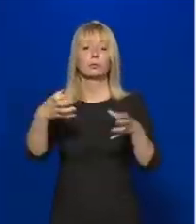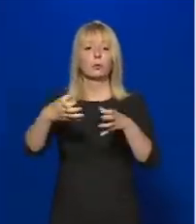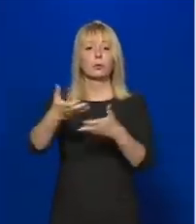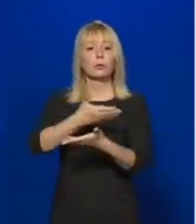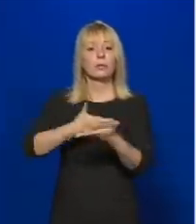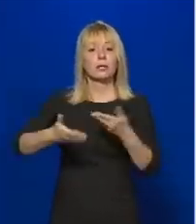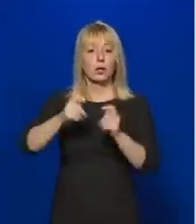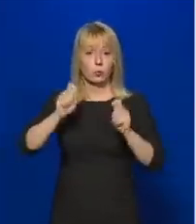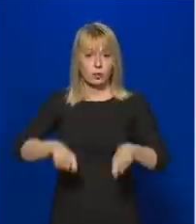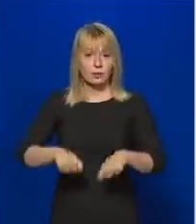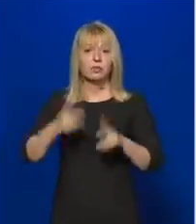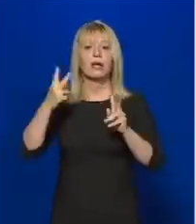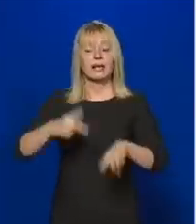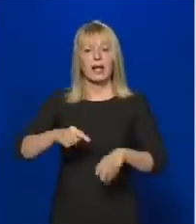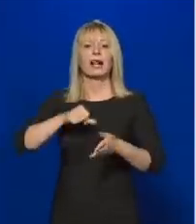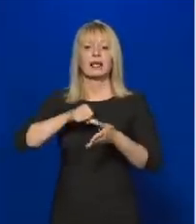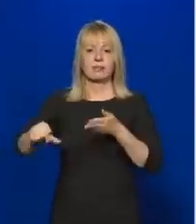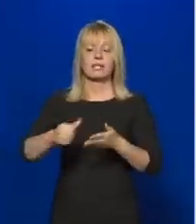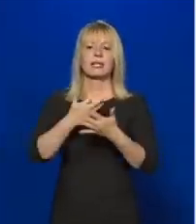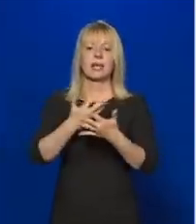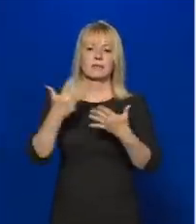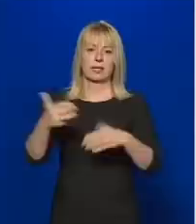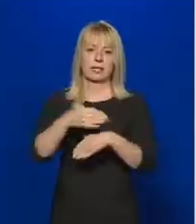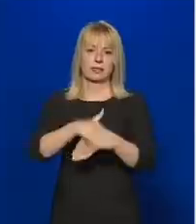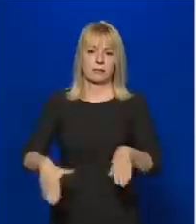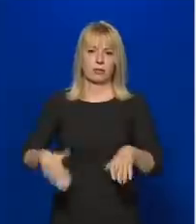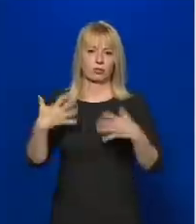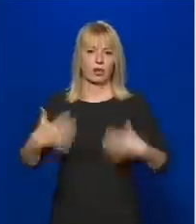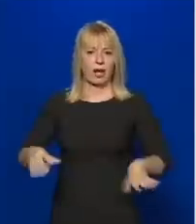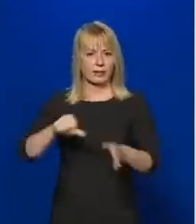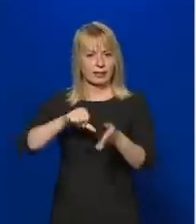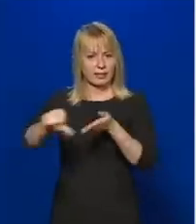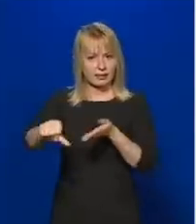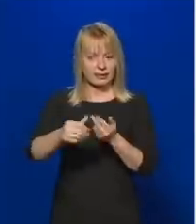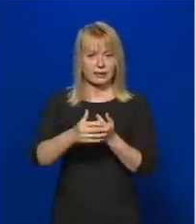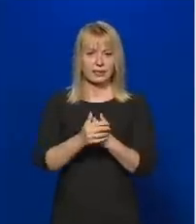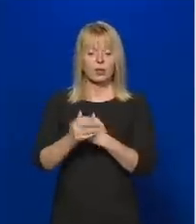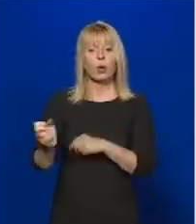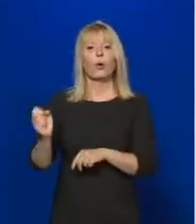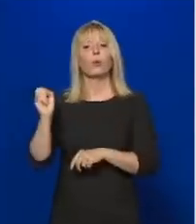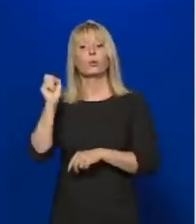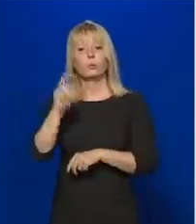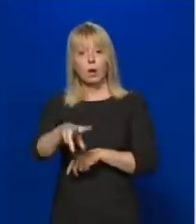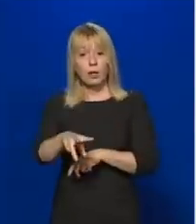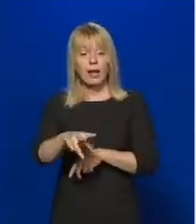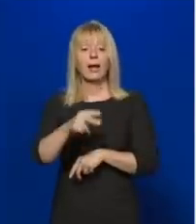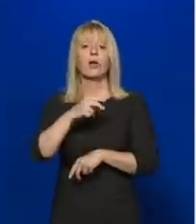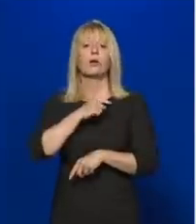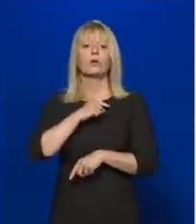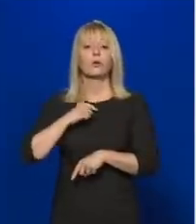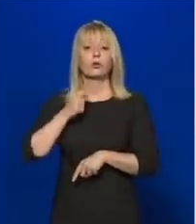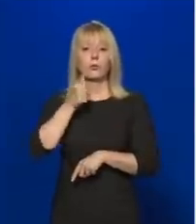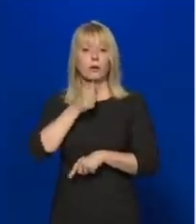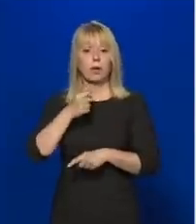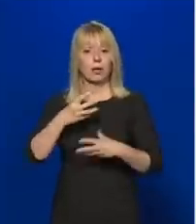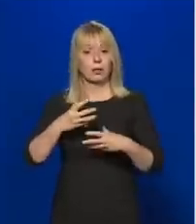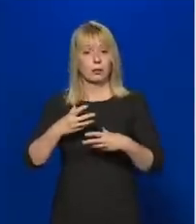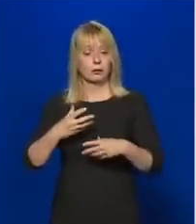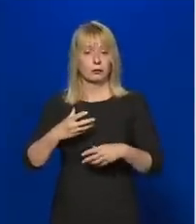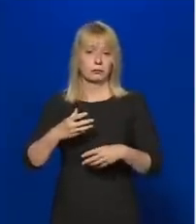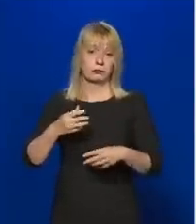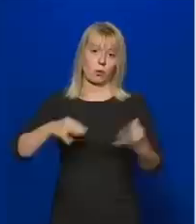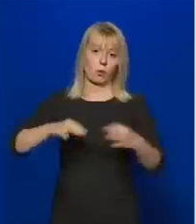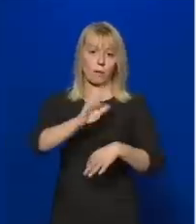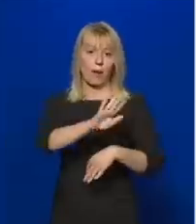Mi szerint ki kell fizetni a 99 milliós kártérítést? Utalják ki a 99 milliót a gyöngyöspatai romáknak, és mikor, illetve